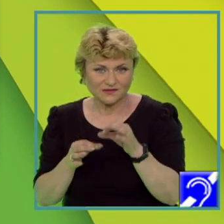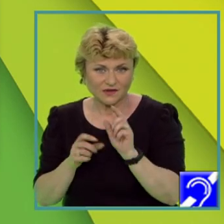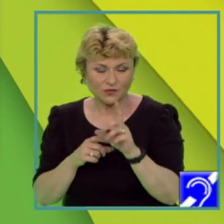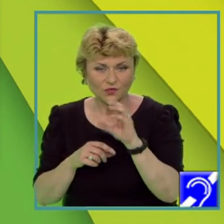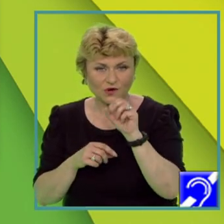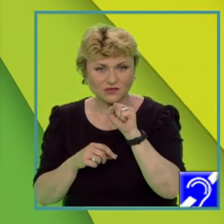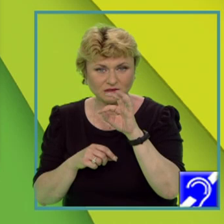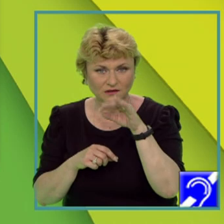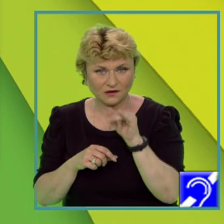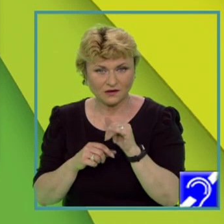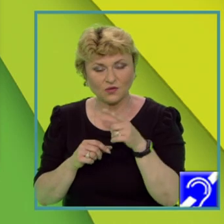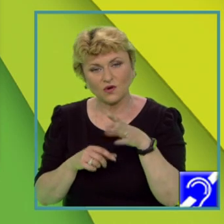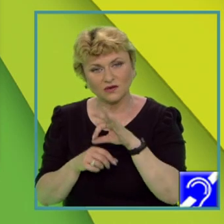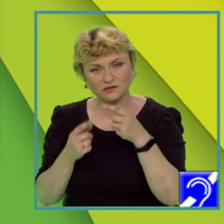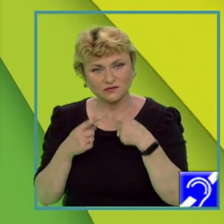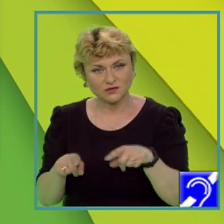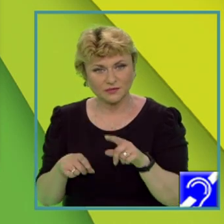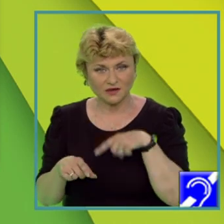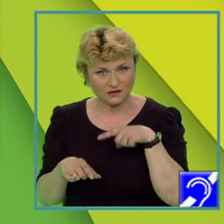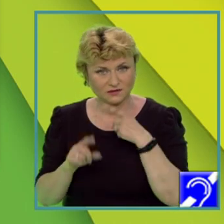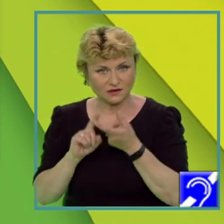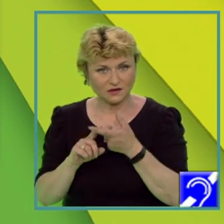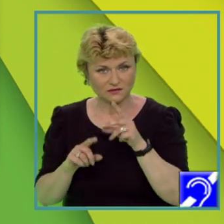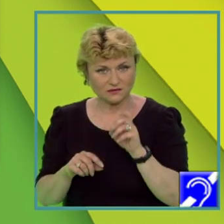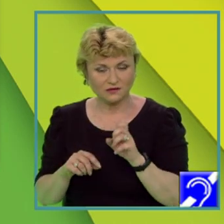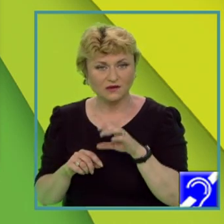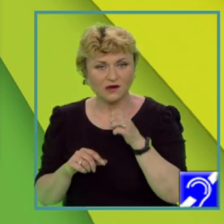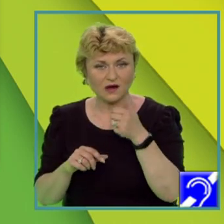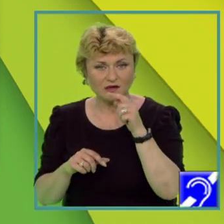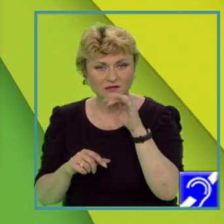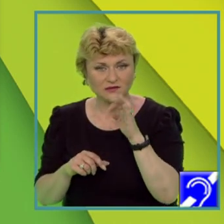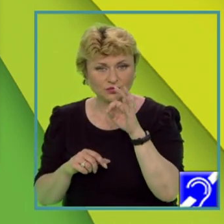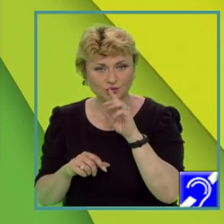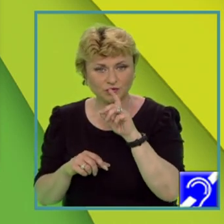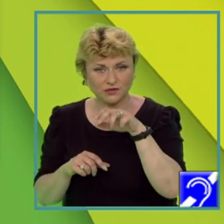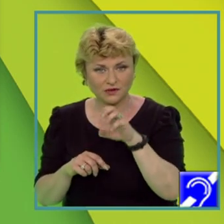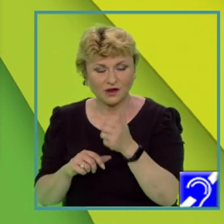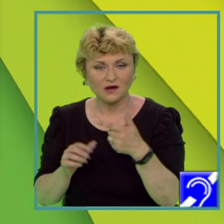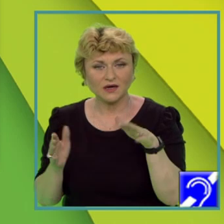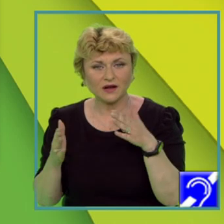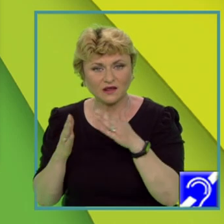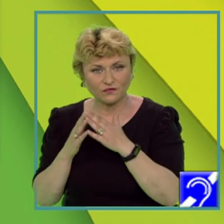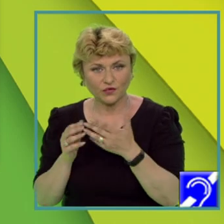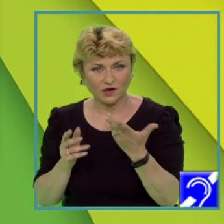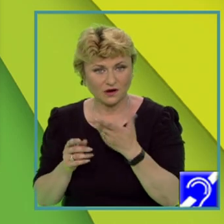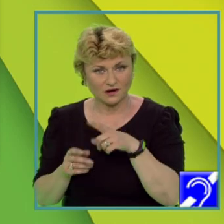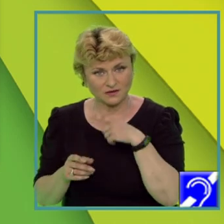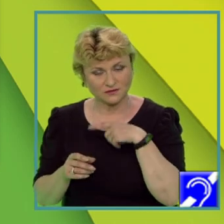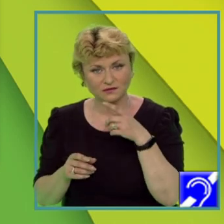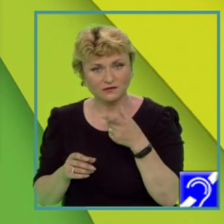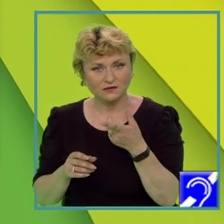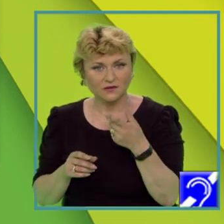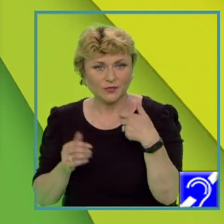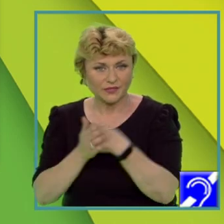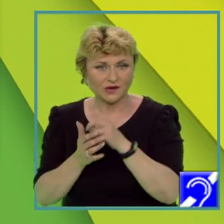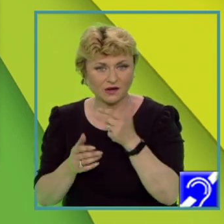O altă deosebire este legată de altitudinea reliefului, care este de până la 300